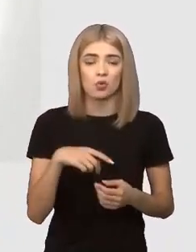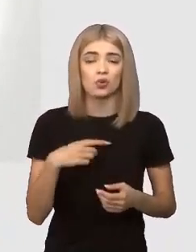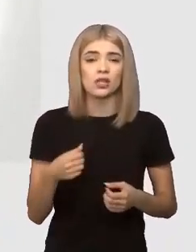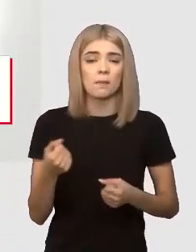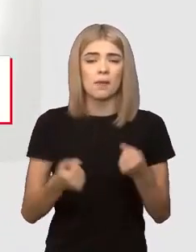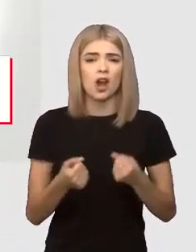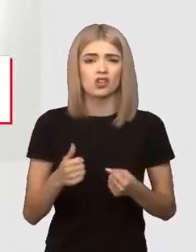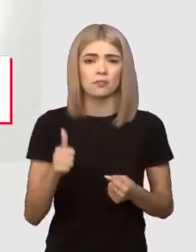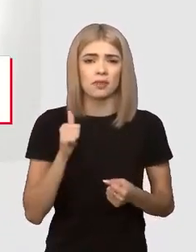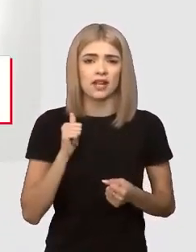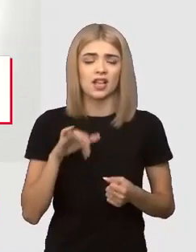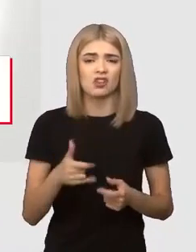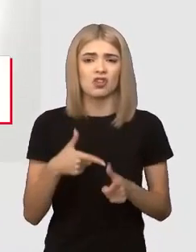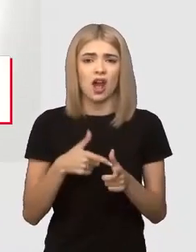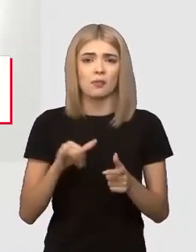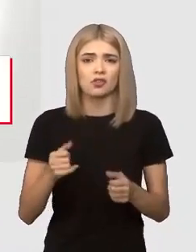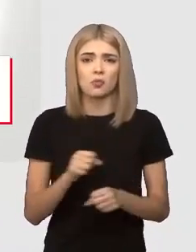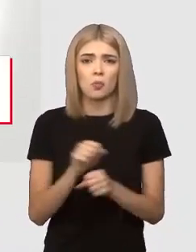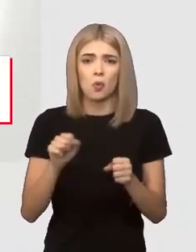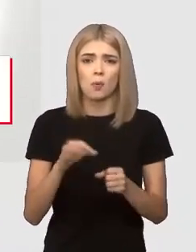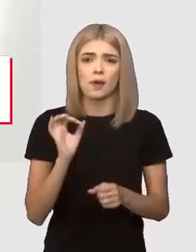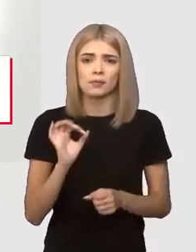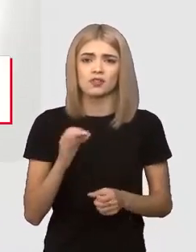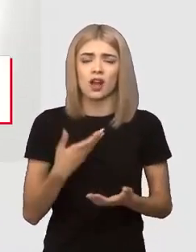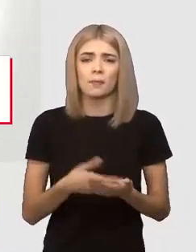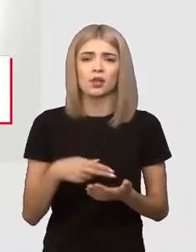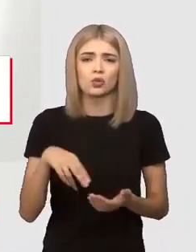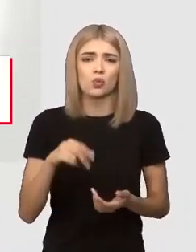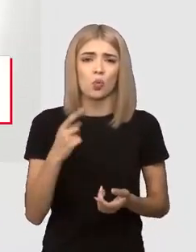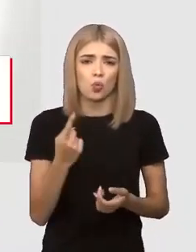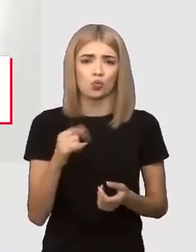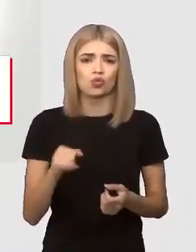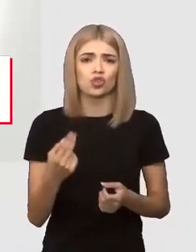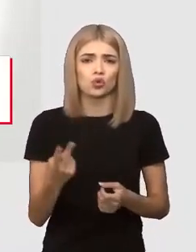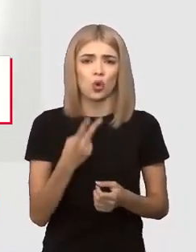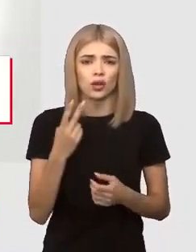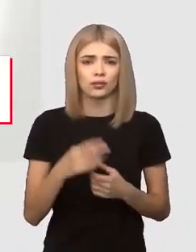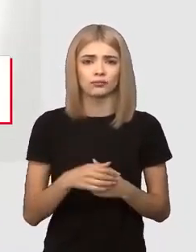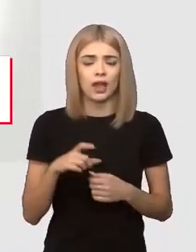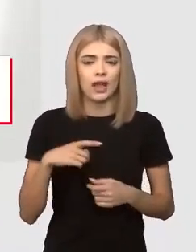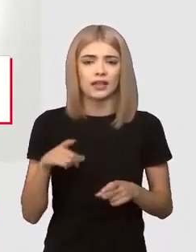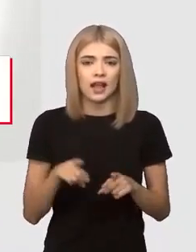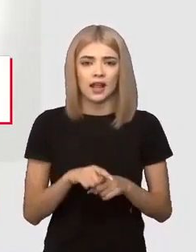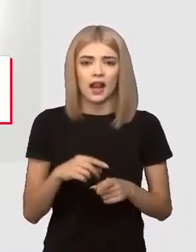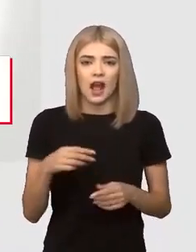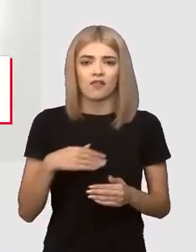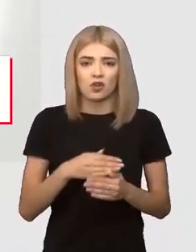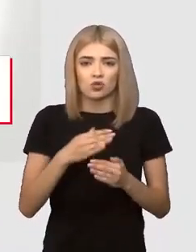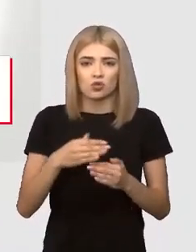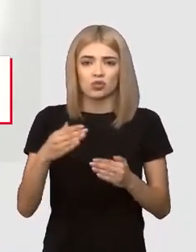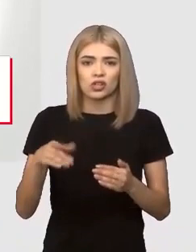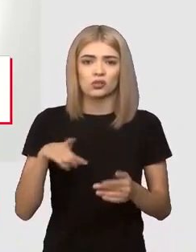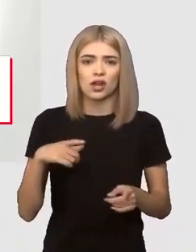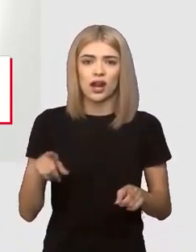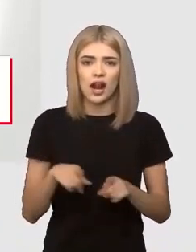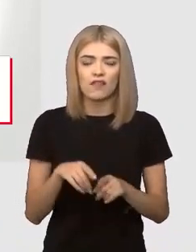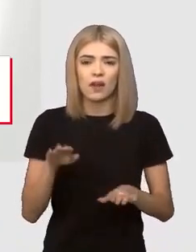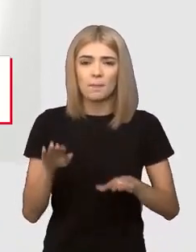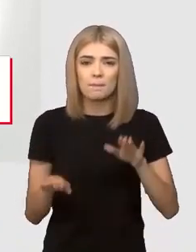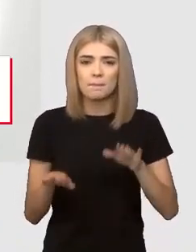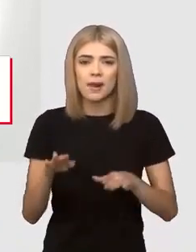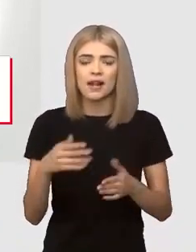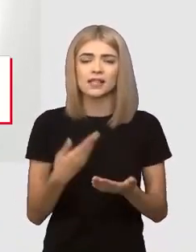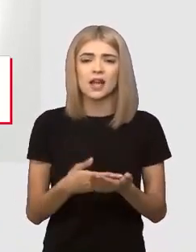amplasat vehicule militare, arme și explozibile în halele turbinelor numărul 1 și 2. Este un nou episod din succesiunea